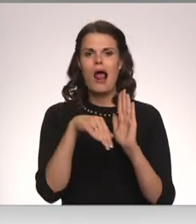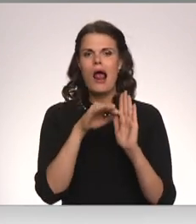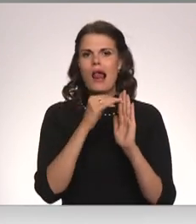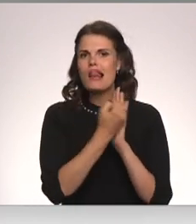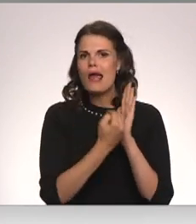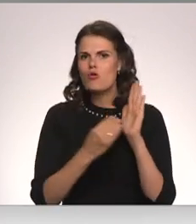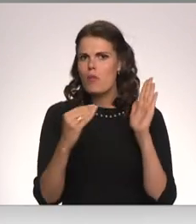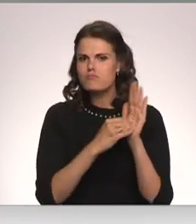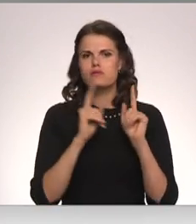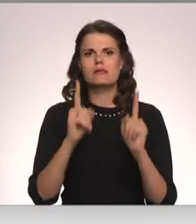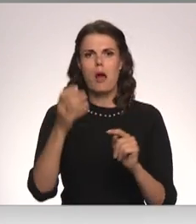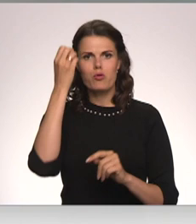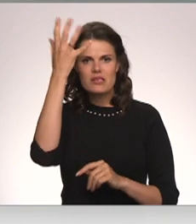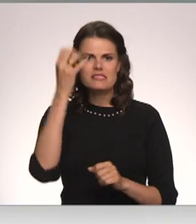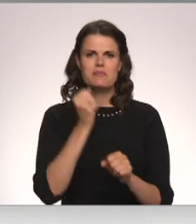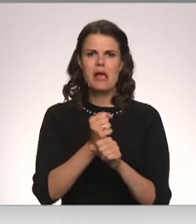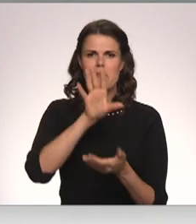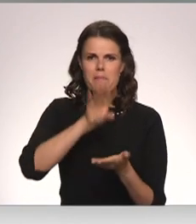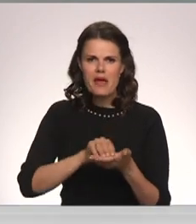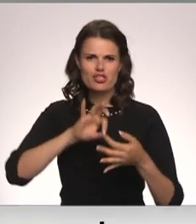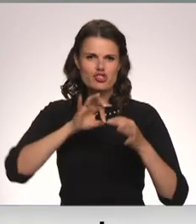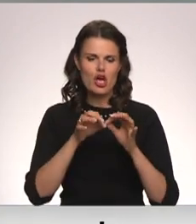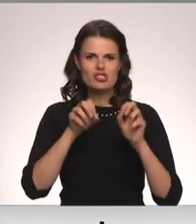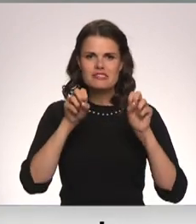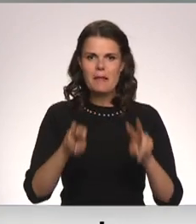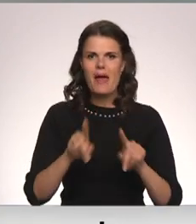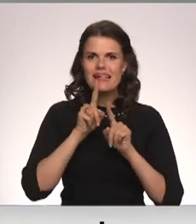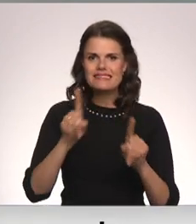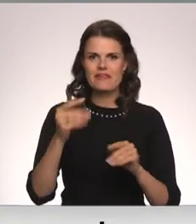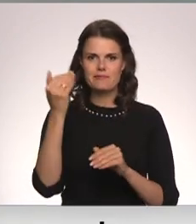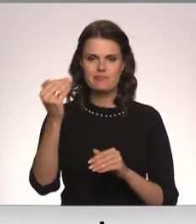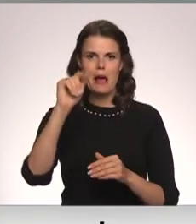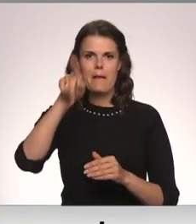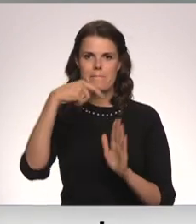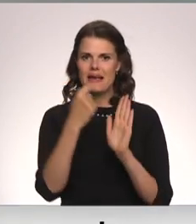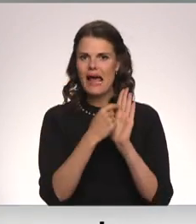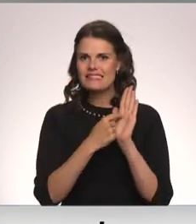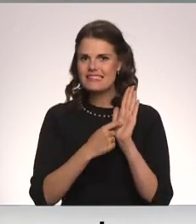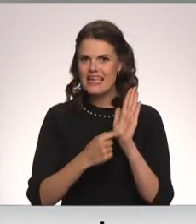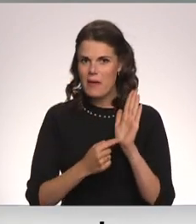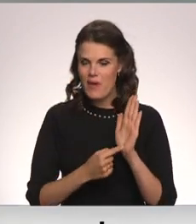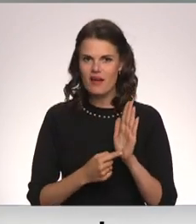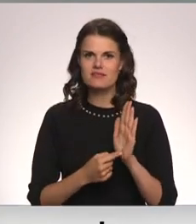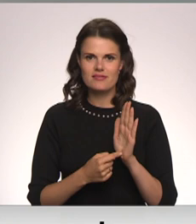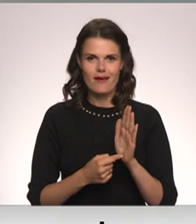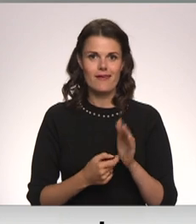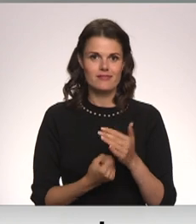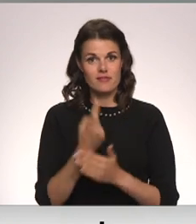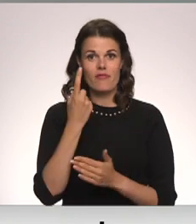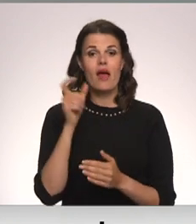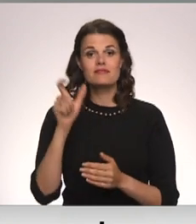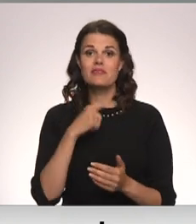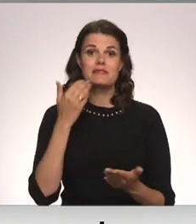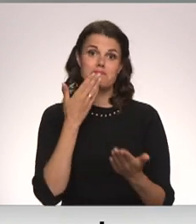darba pieredzes un citas specifiskas prasības, kuras, zināmā mērā, jau ierobežo